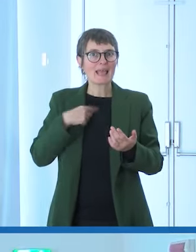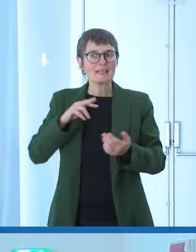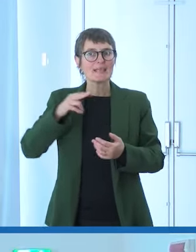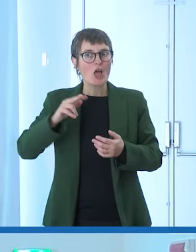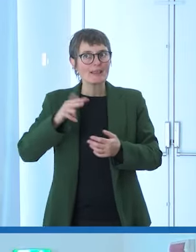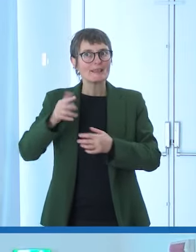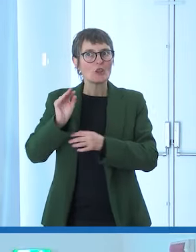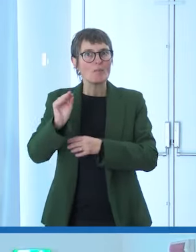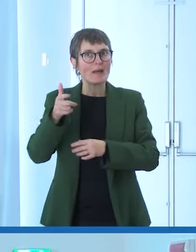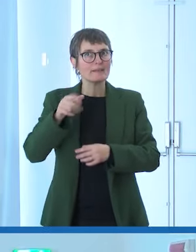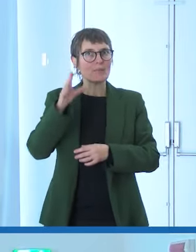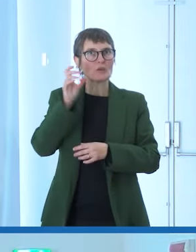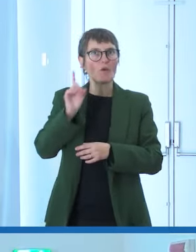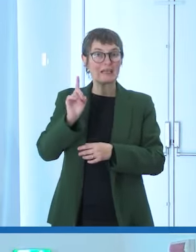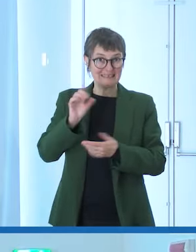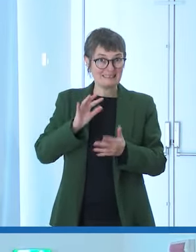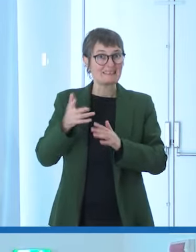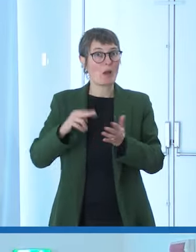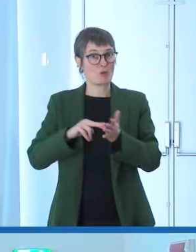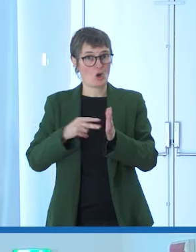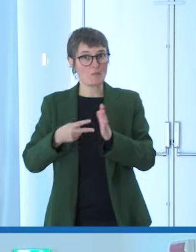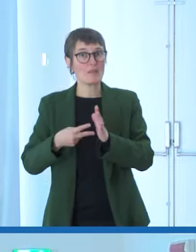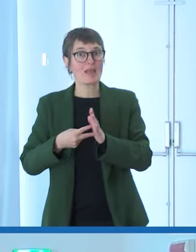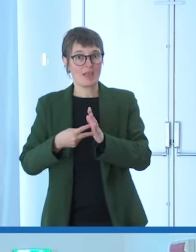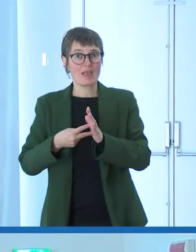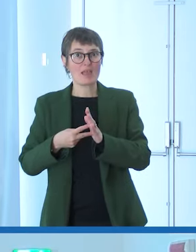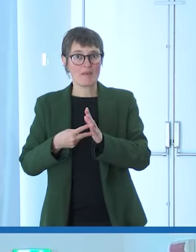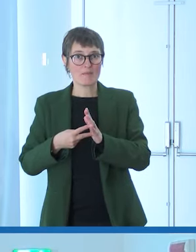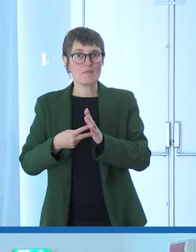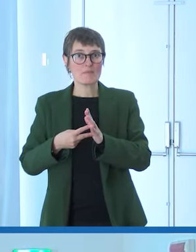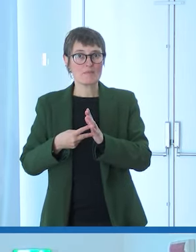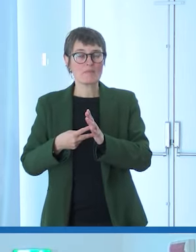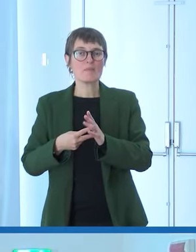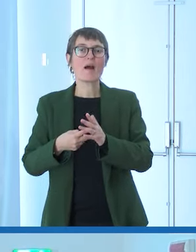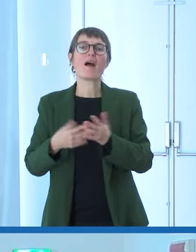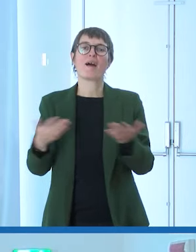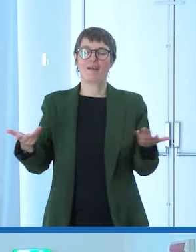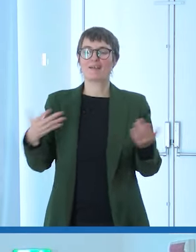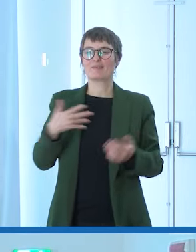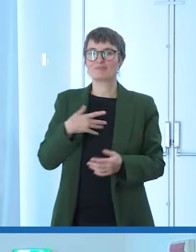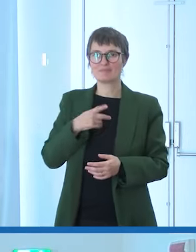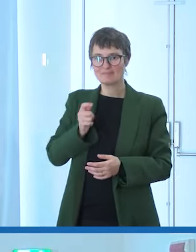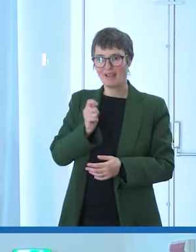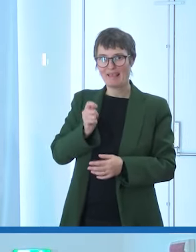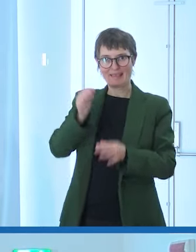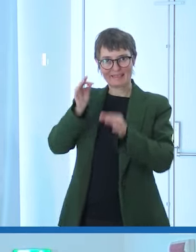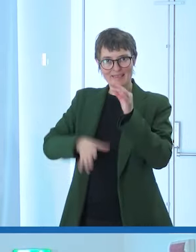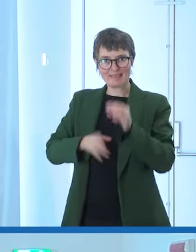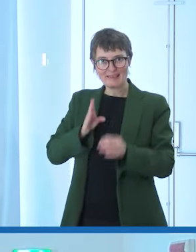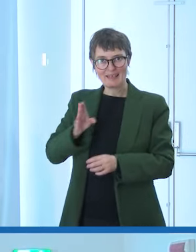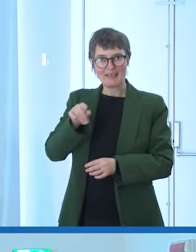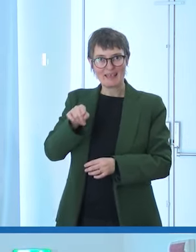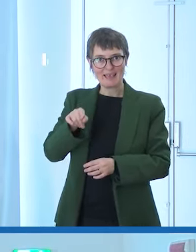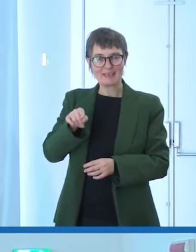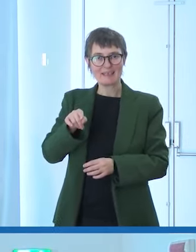è un problema e tutte le cose che dicevamo insomma feci la diretta dalla reggia di Venaria per i